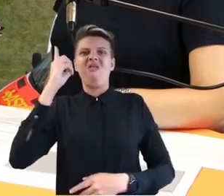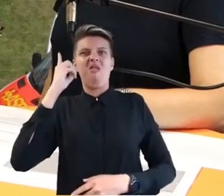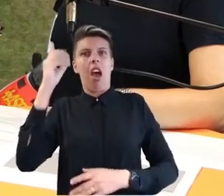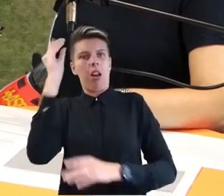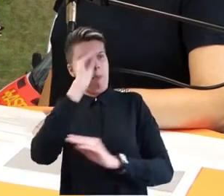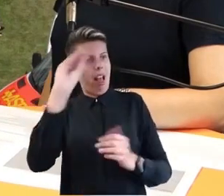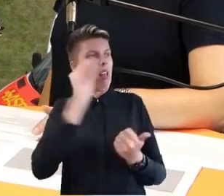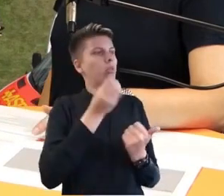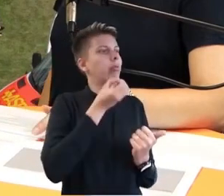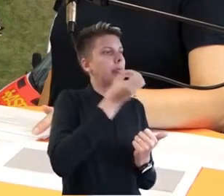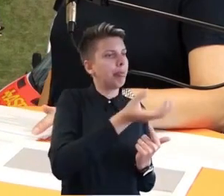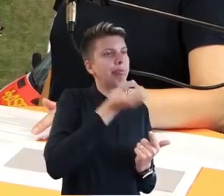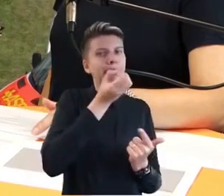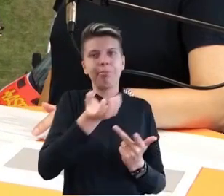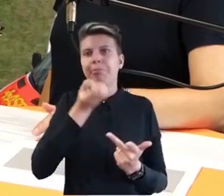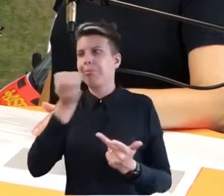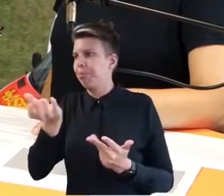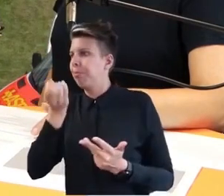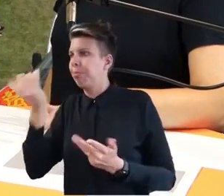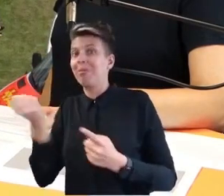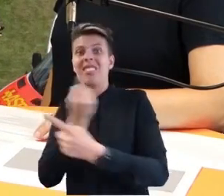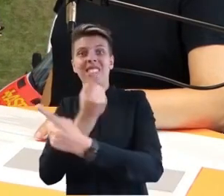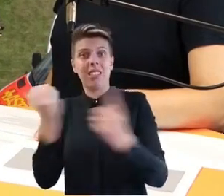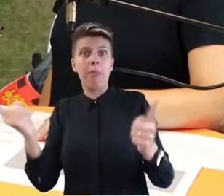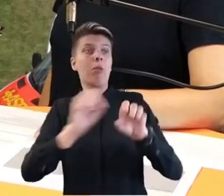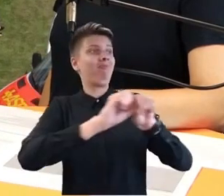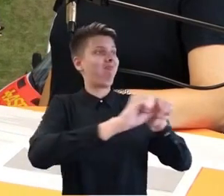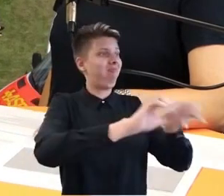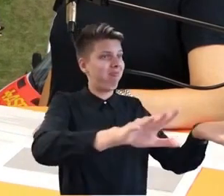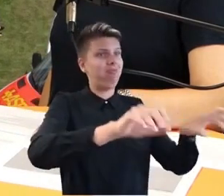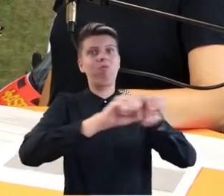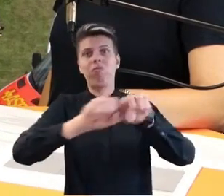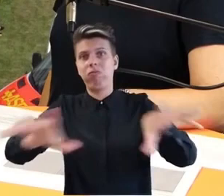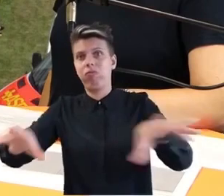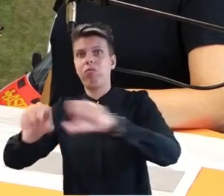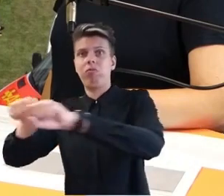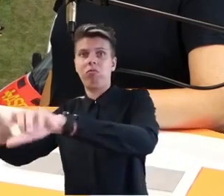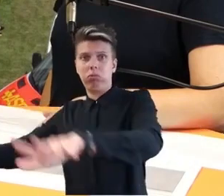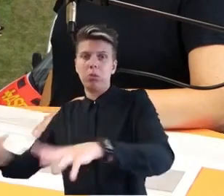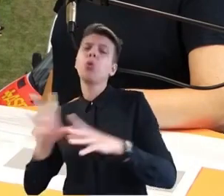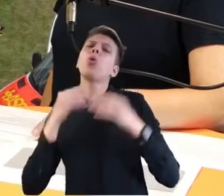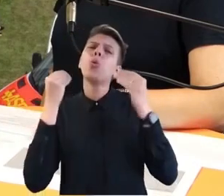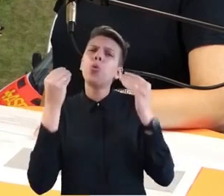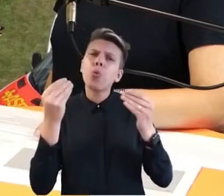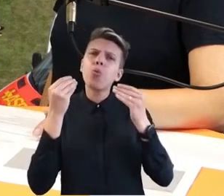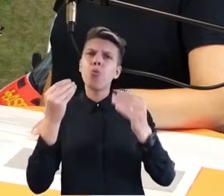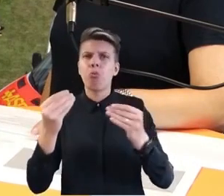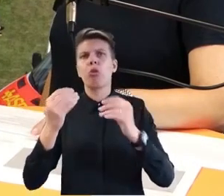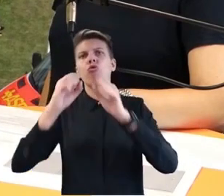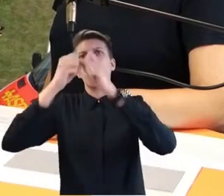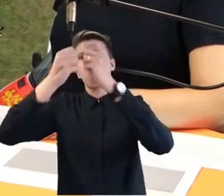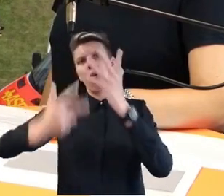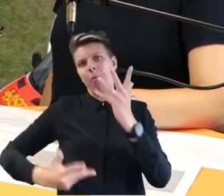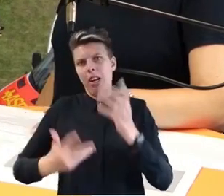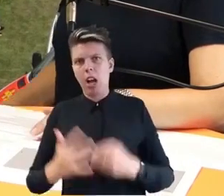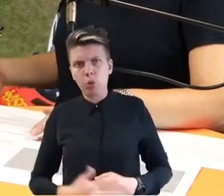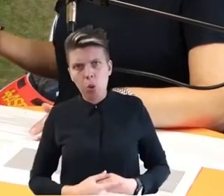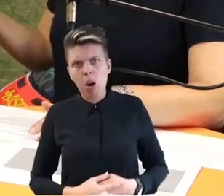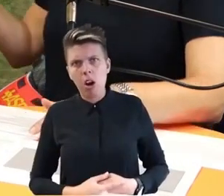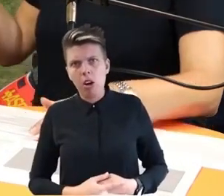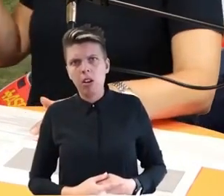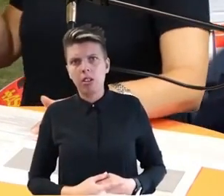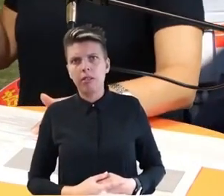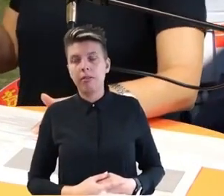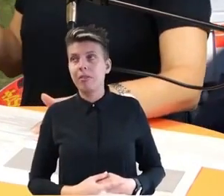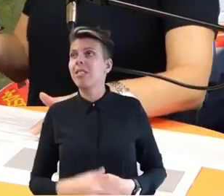die übermitteln diese Warnmeldungen dann über ihre Kanäle an ihre Hörerinnen und Hörer. Das ist ein klassisches Beispiel für einen Warnmultiplikator. Ja, das ist